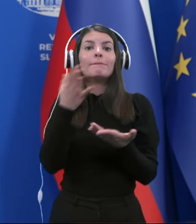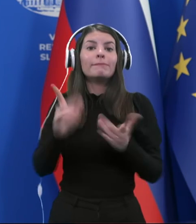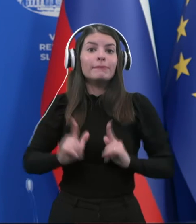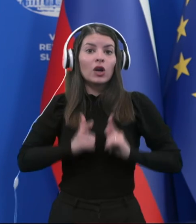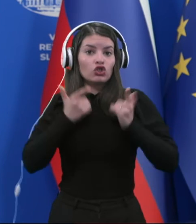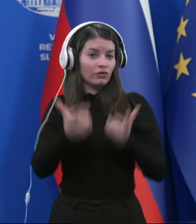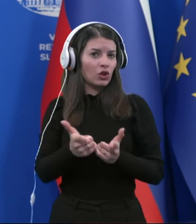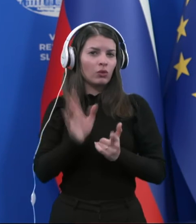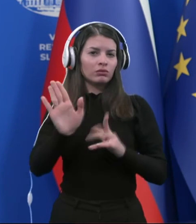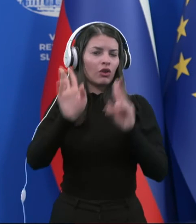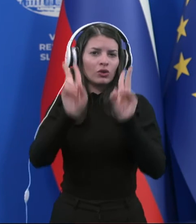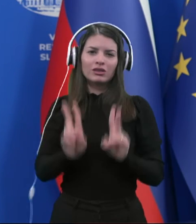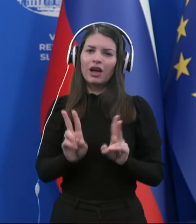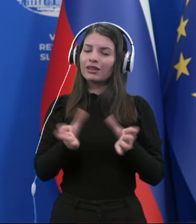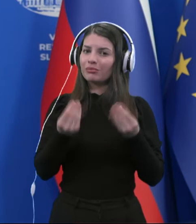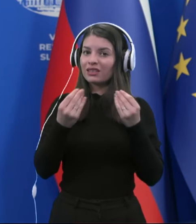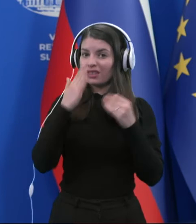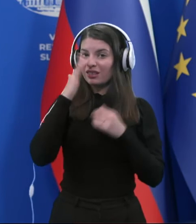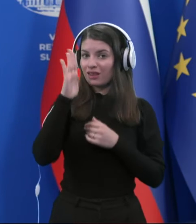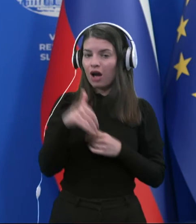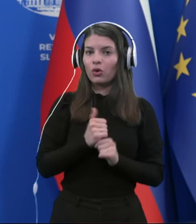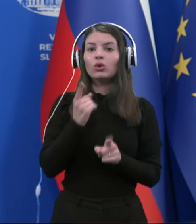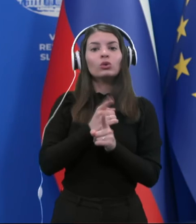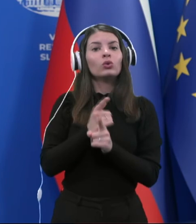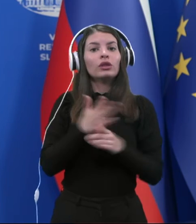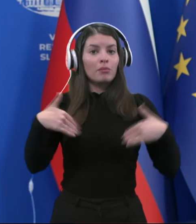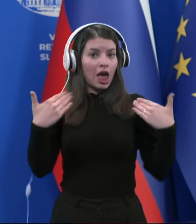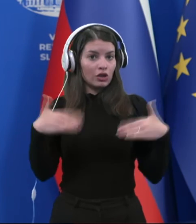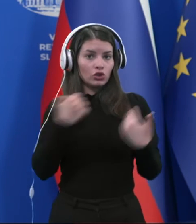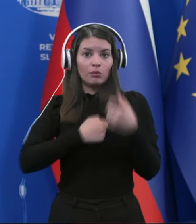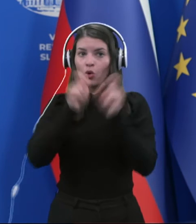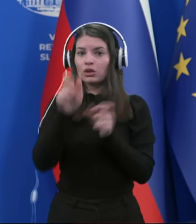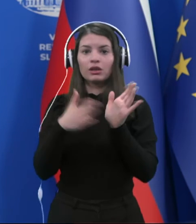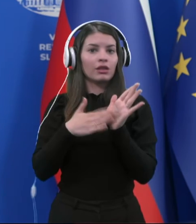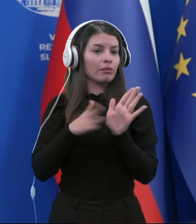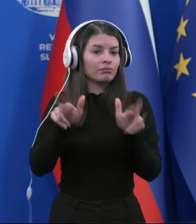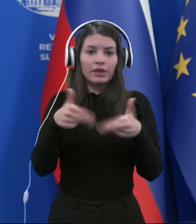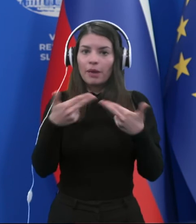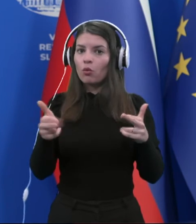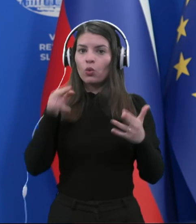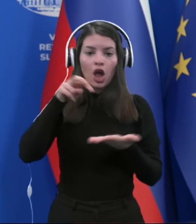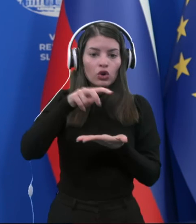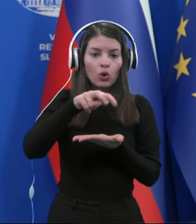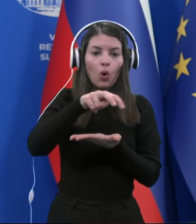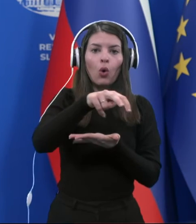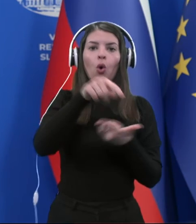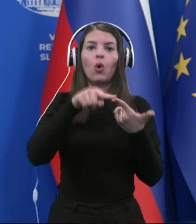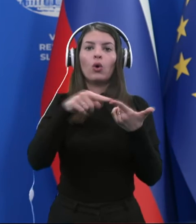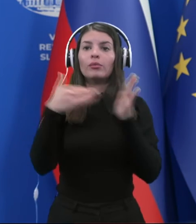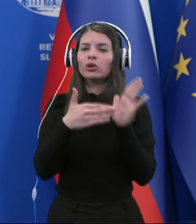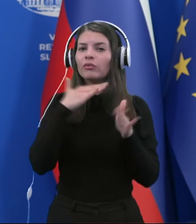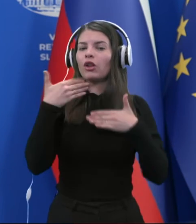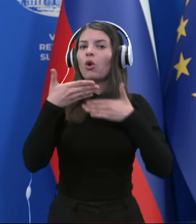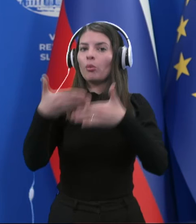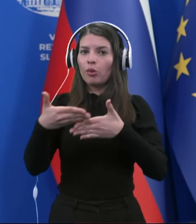v relativno slabem stanju. Tudi mlajši bolniki praktično ne morejo hoditi, dejansko potrebujejo veliko